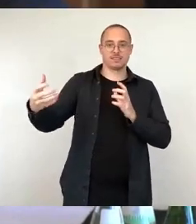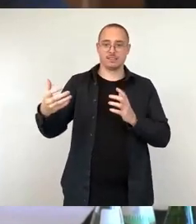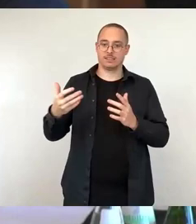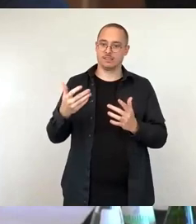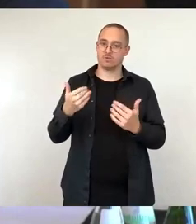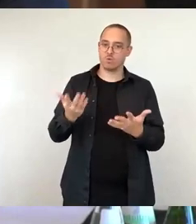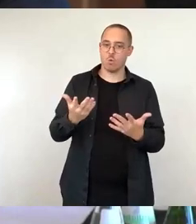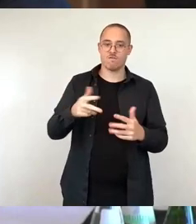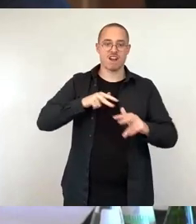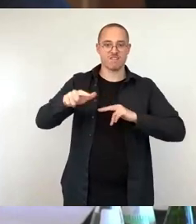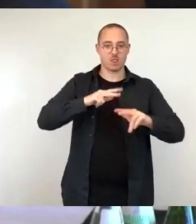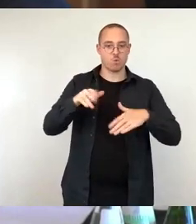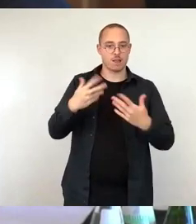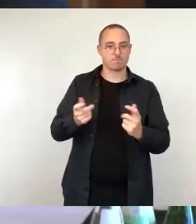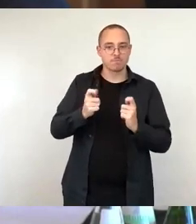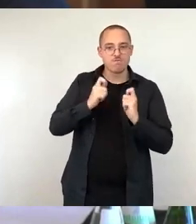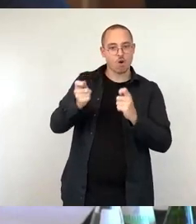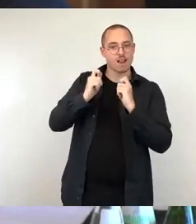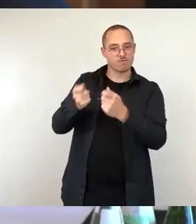aufrechterhalten werden kann?